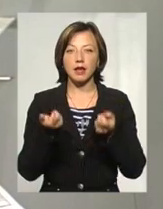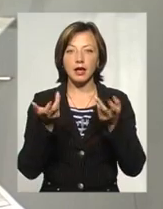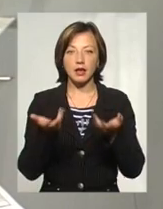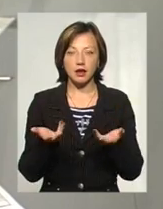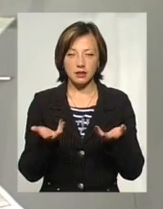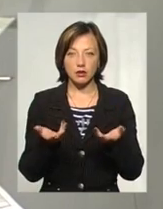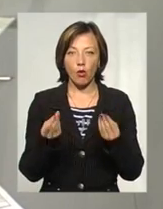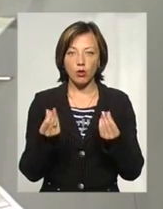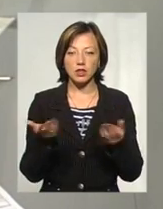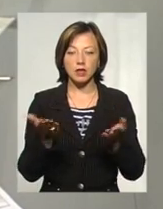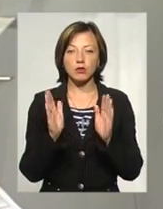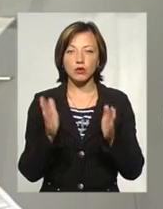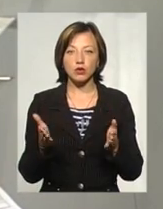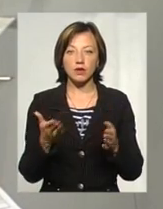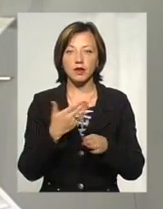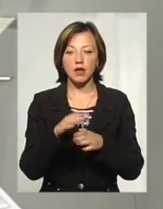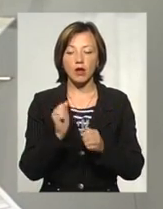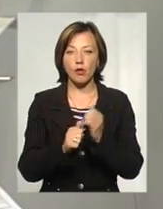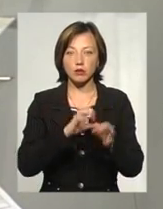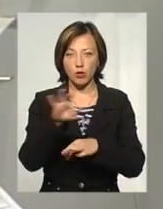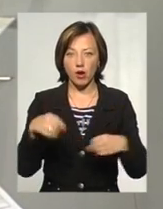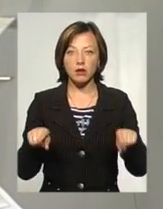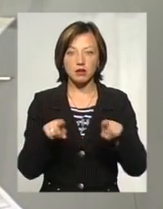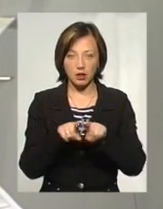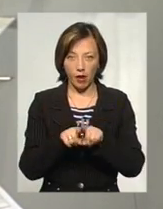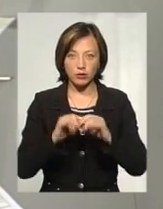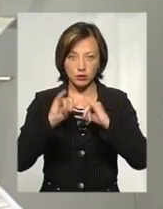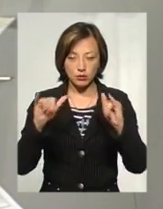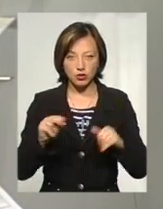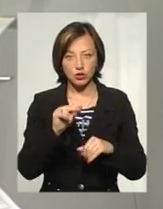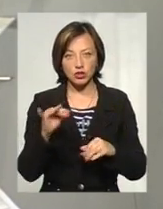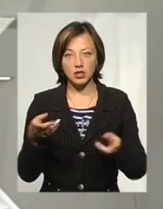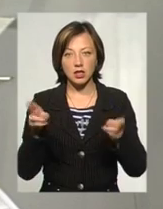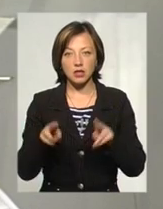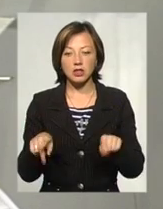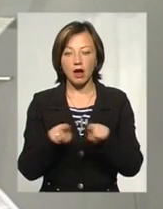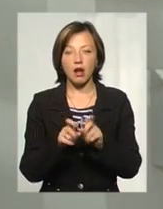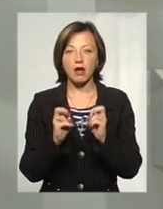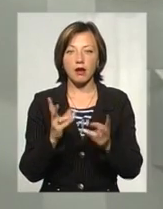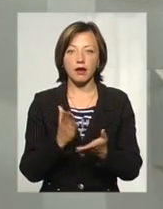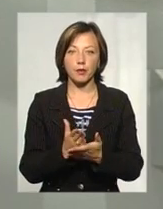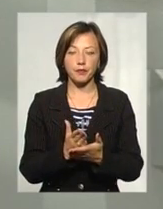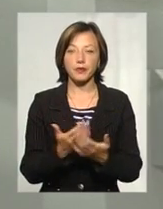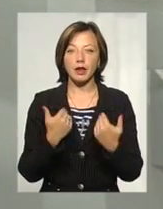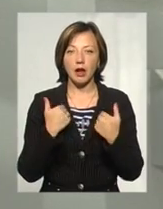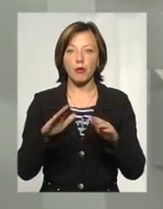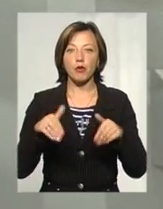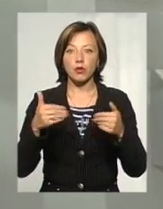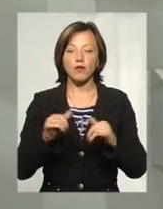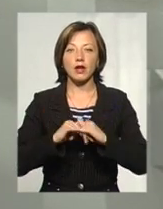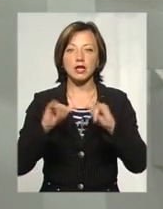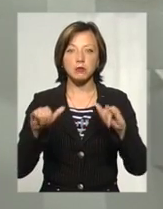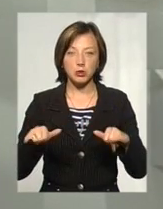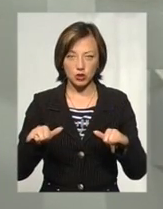коштів, які будуть виділятись на кожний проєкт, вона також збільшиться чи лишиться така, як є? Я пропонувала все-таки збільшити